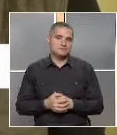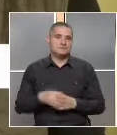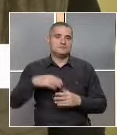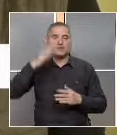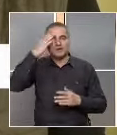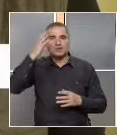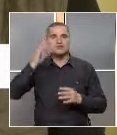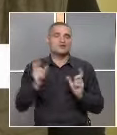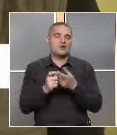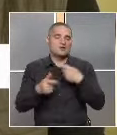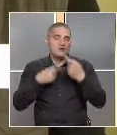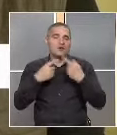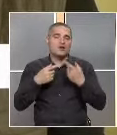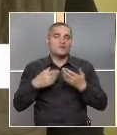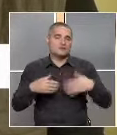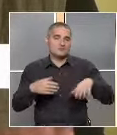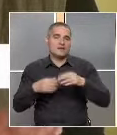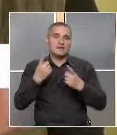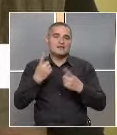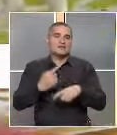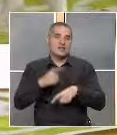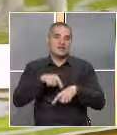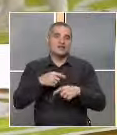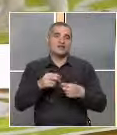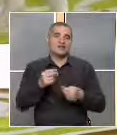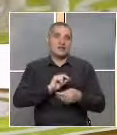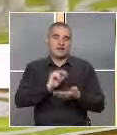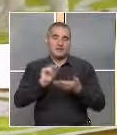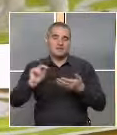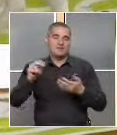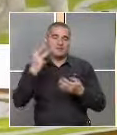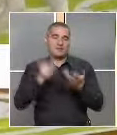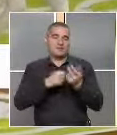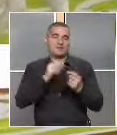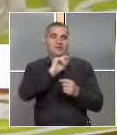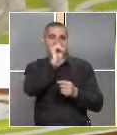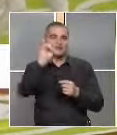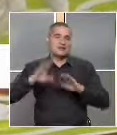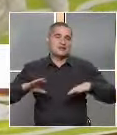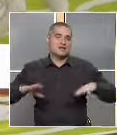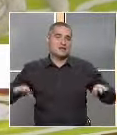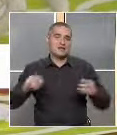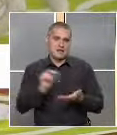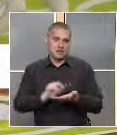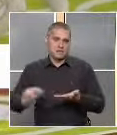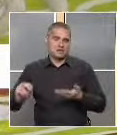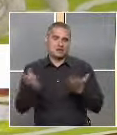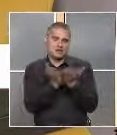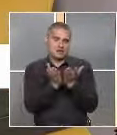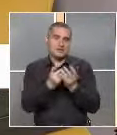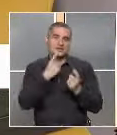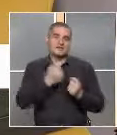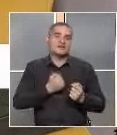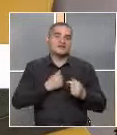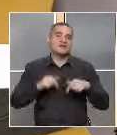Доста често колеги си говорим, че аз на ден за един час изписвах три бъти за ската. Децата пишеха, че тяха. За